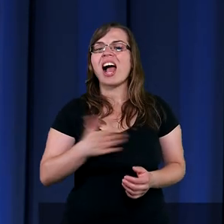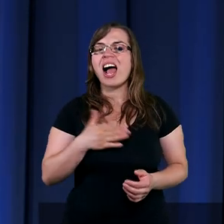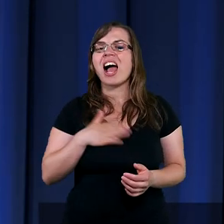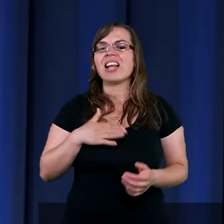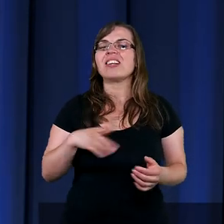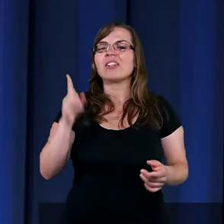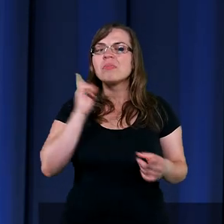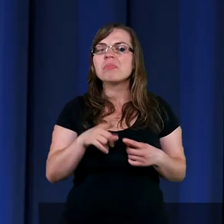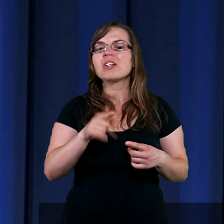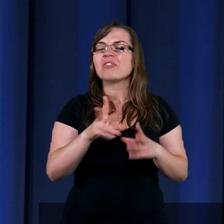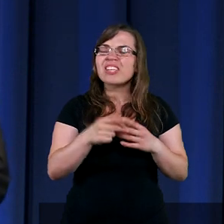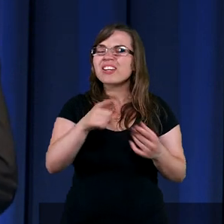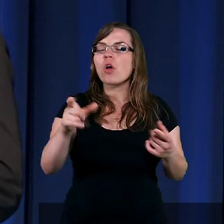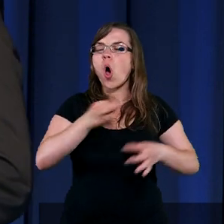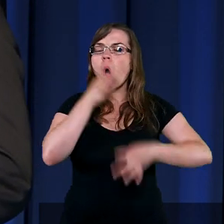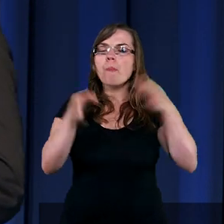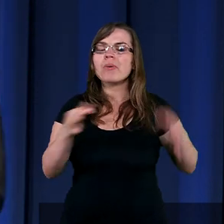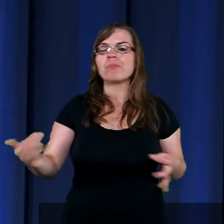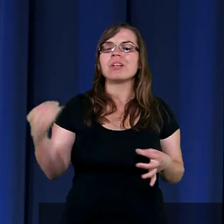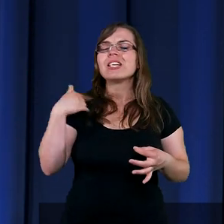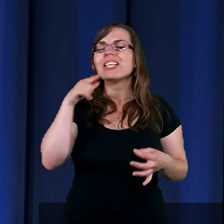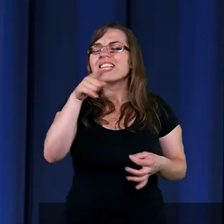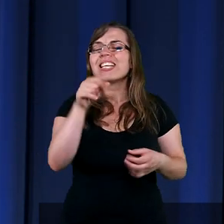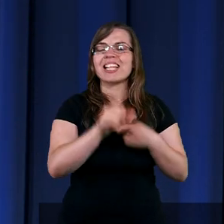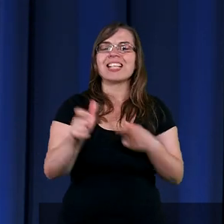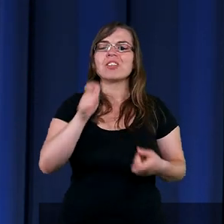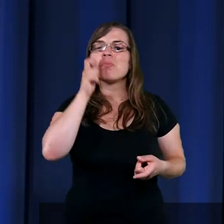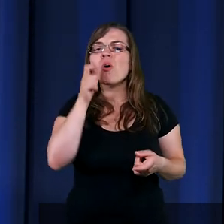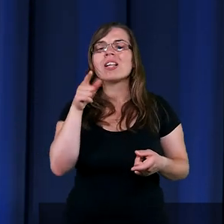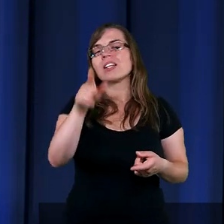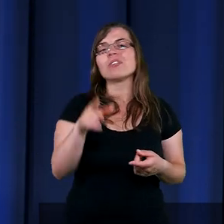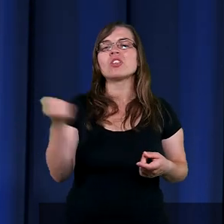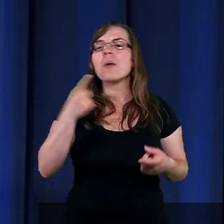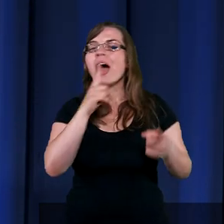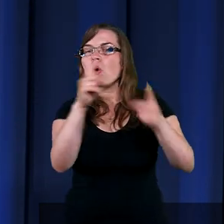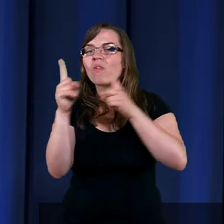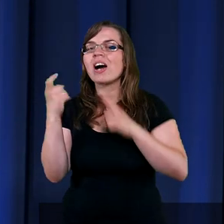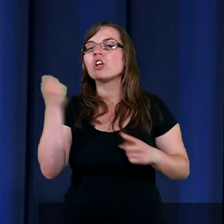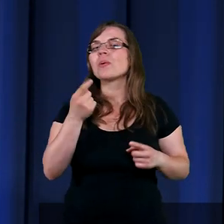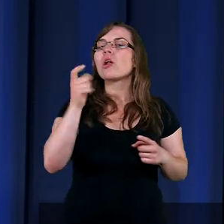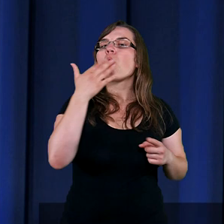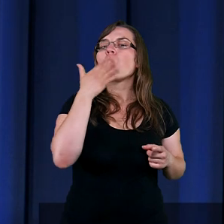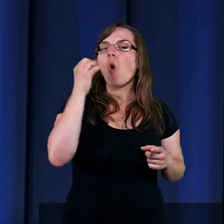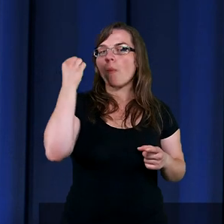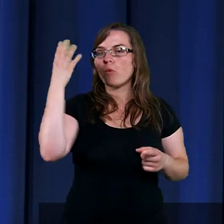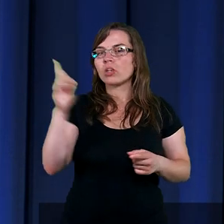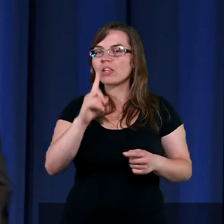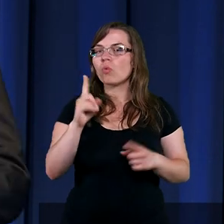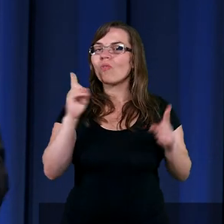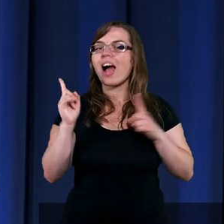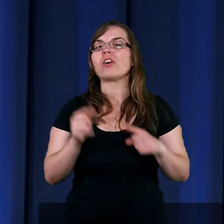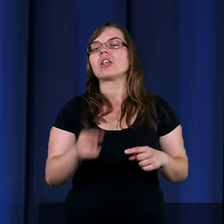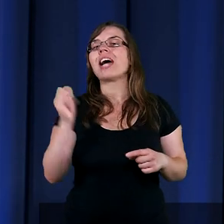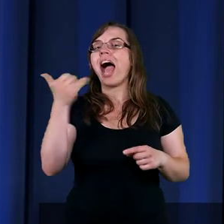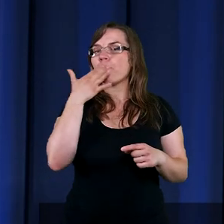bracia mu powiedzieli, że ty jesteś mordercą. Wiecie, trzeba uważać, co się mówi o Mojżeszu. Bo jak mówimy